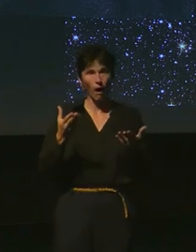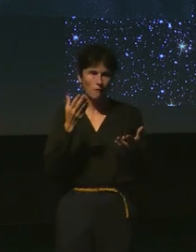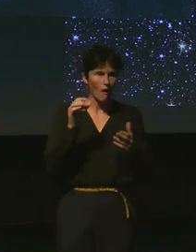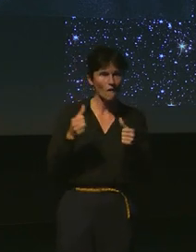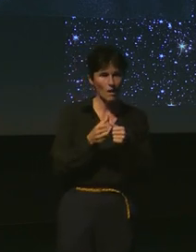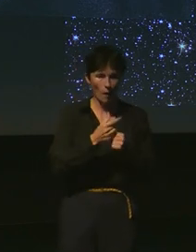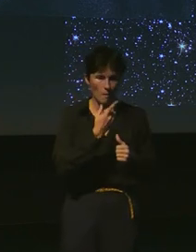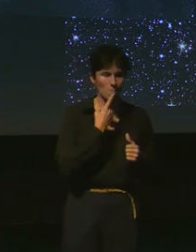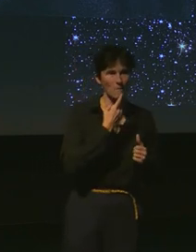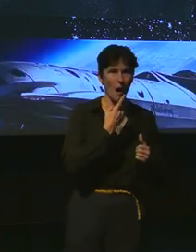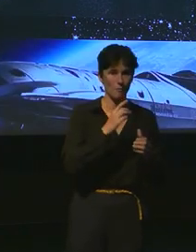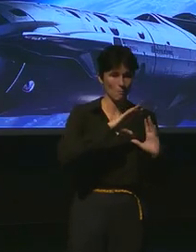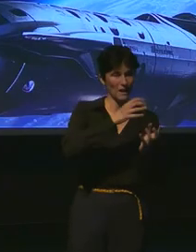Mars